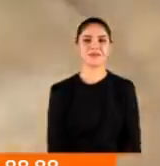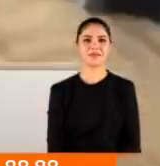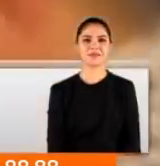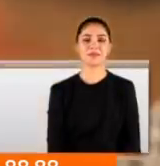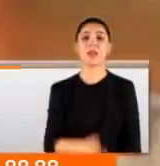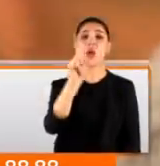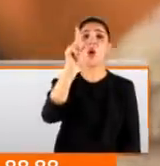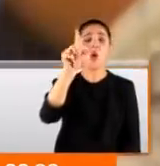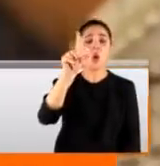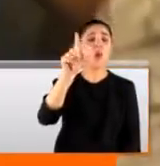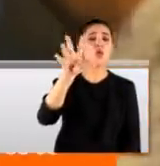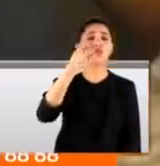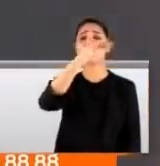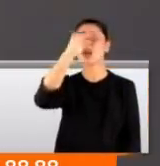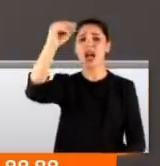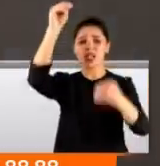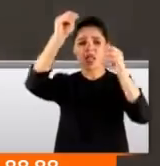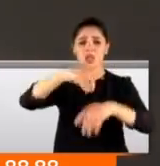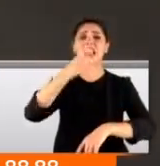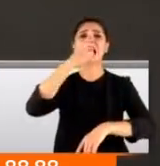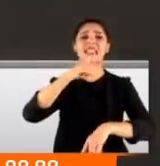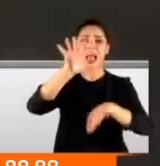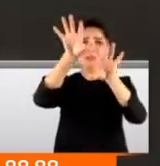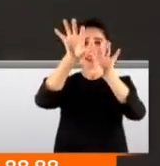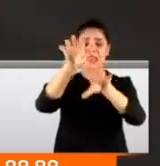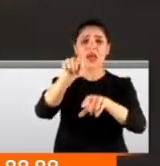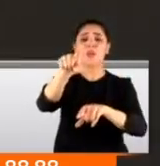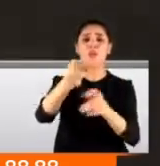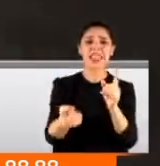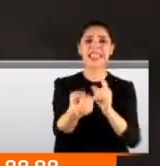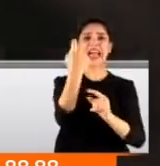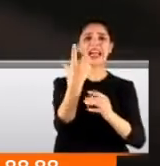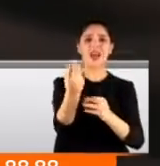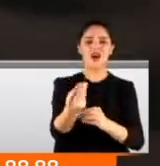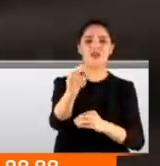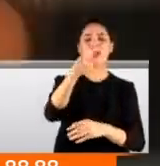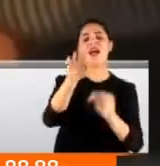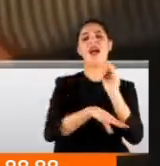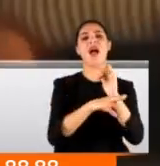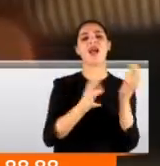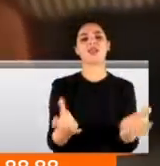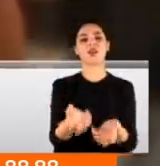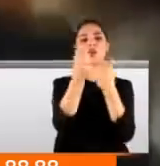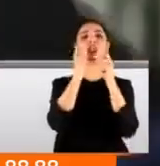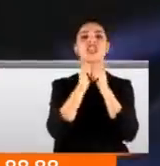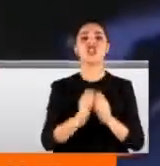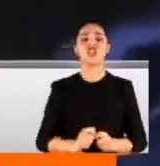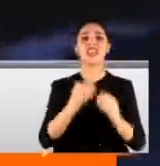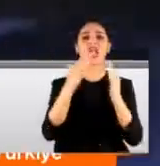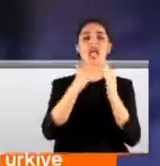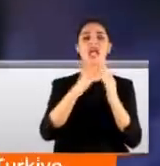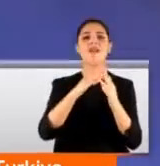13. kattan düştü, demir korkuluklara takılınca hayatı kurtuldu. Çin'de evdekilerin